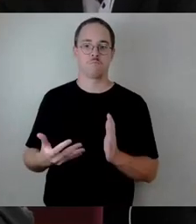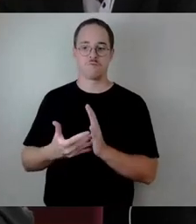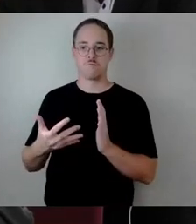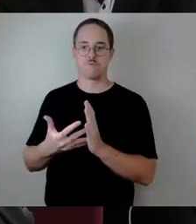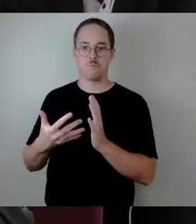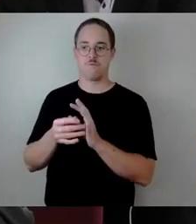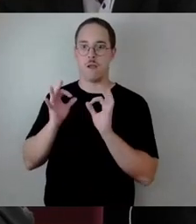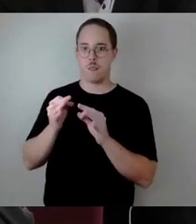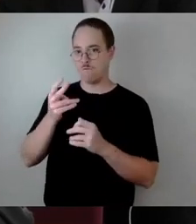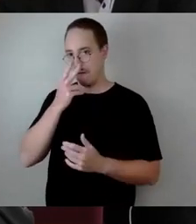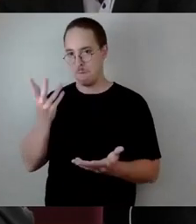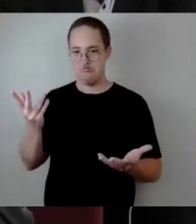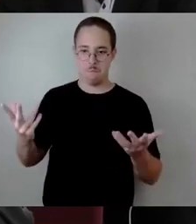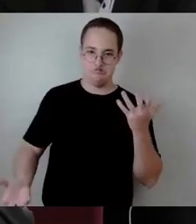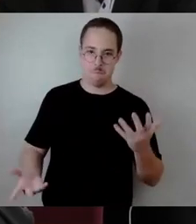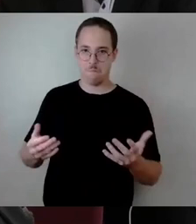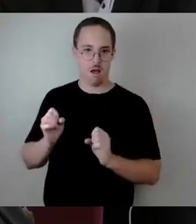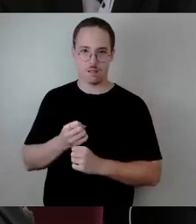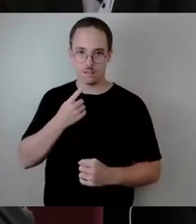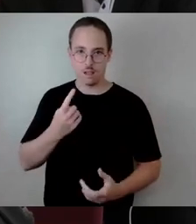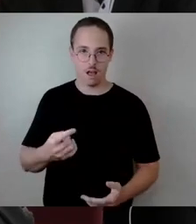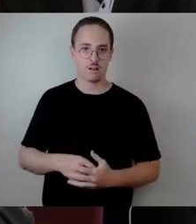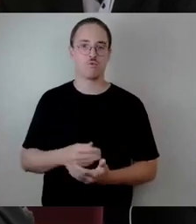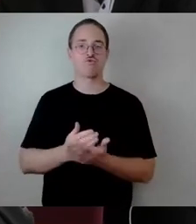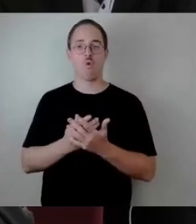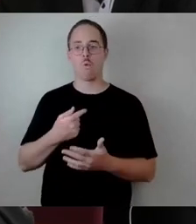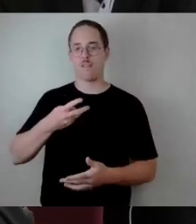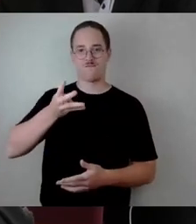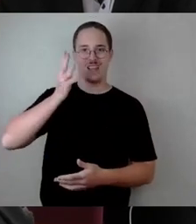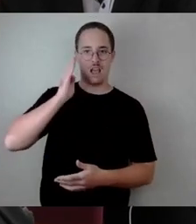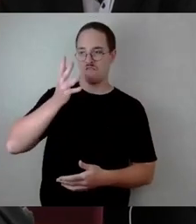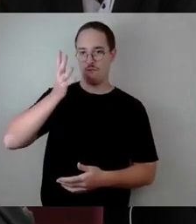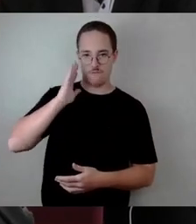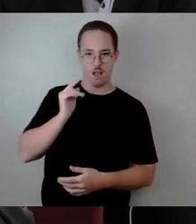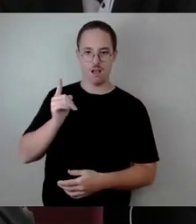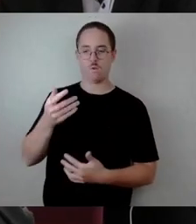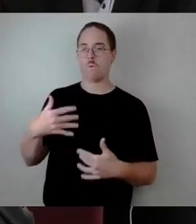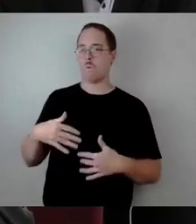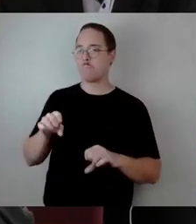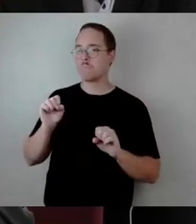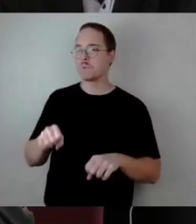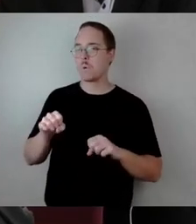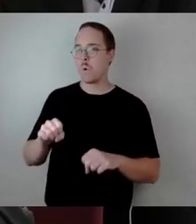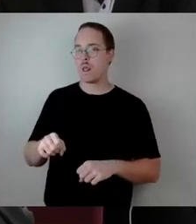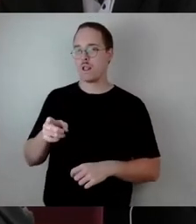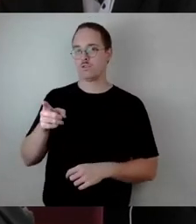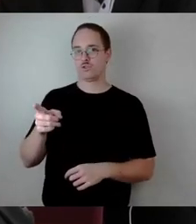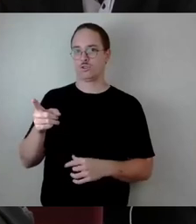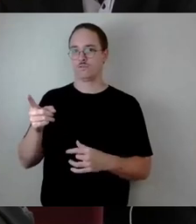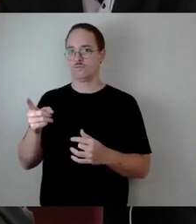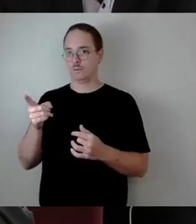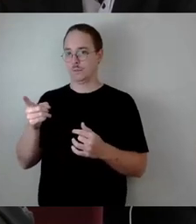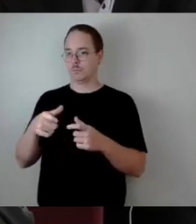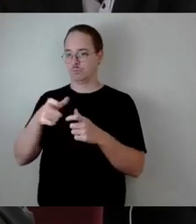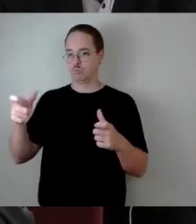Möglichkeit eines Einsturzes der Brücke gesprochen haben. Den Volljuristen im Raum wird hier sofort der Paragraf 319